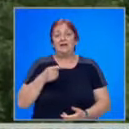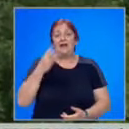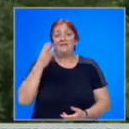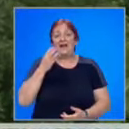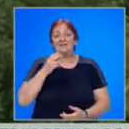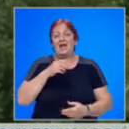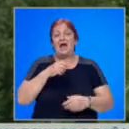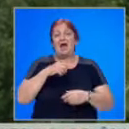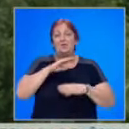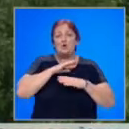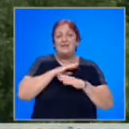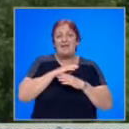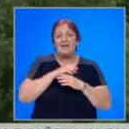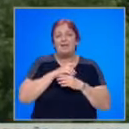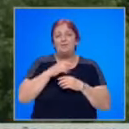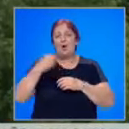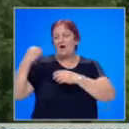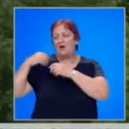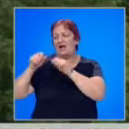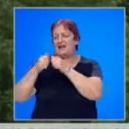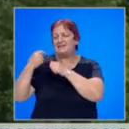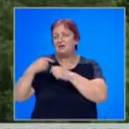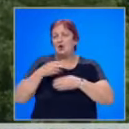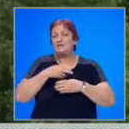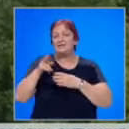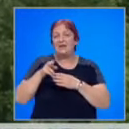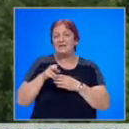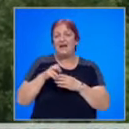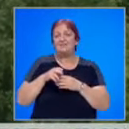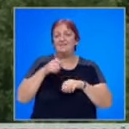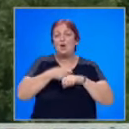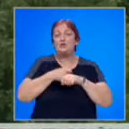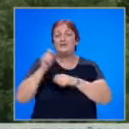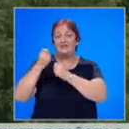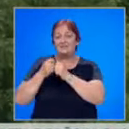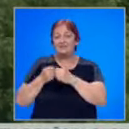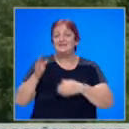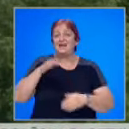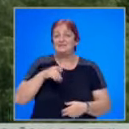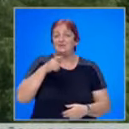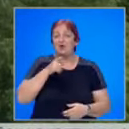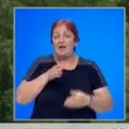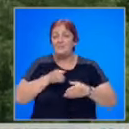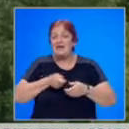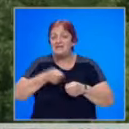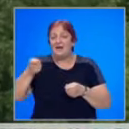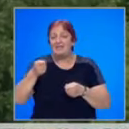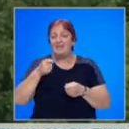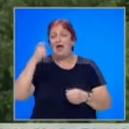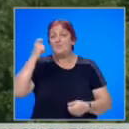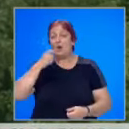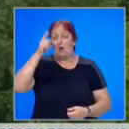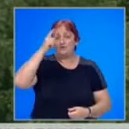Третият пострадал е с изгаряния по гърба. Той е транспортиран за преглед в болницата в Сандански, а след това оттам е транспортиран и за